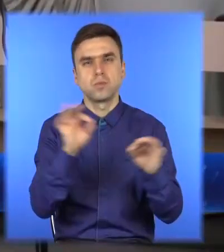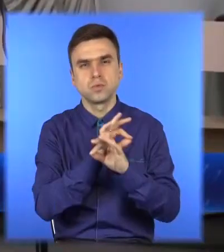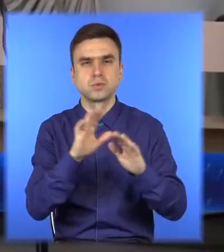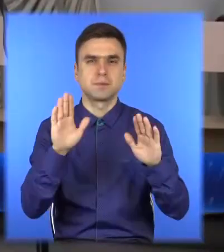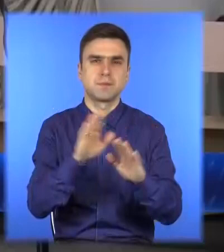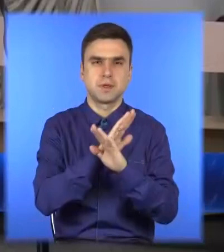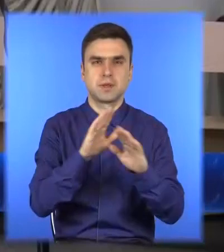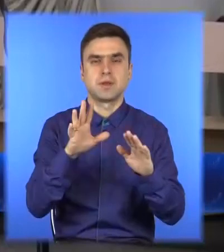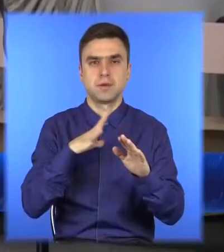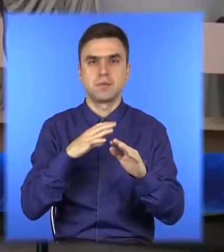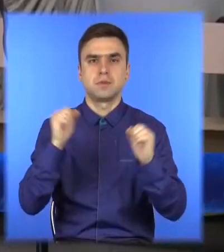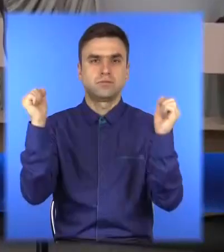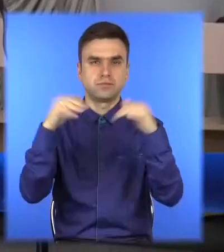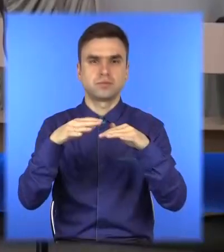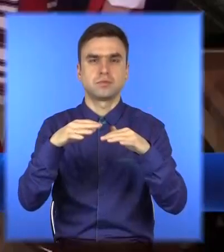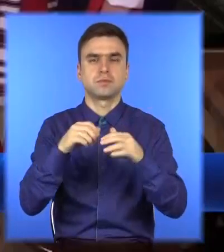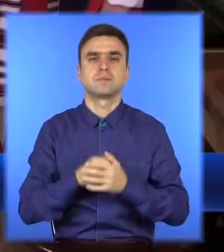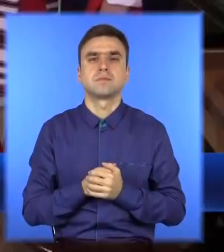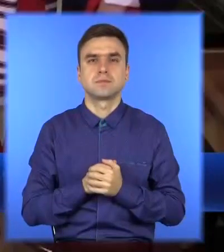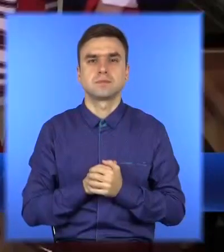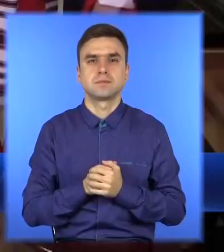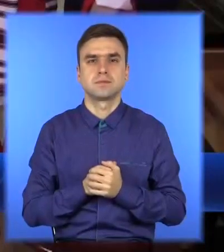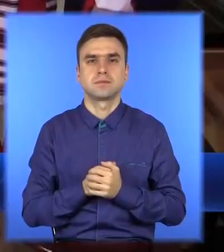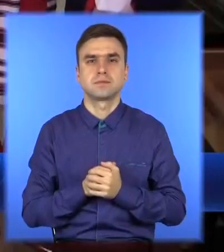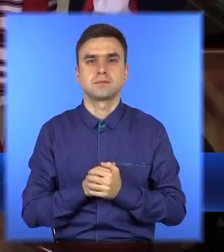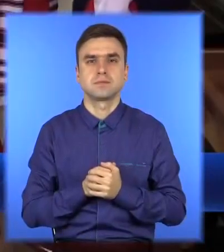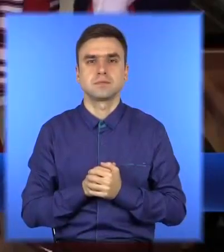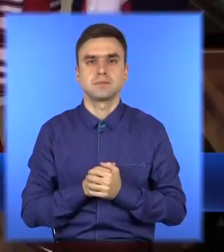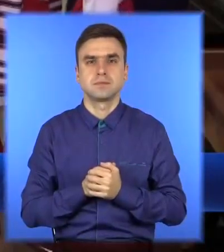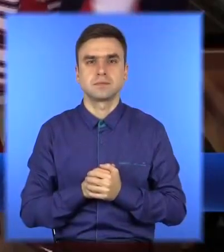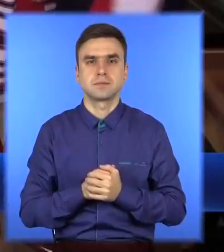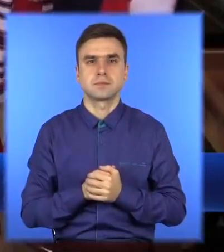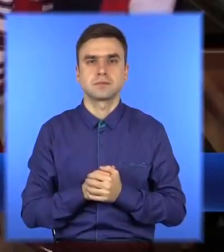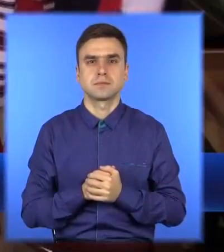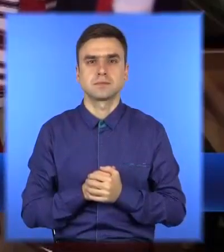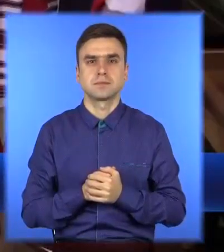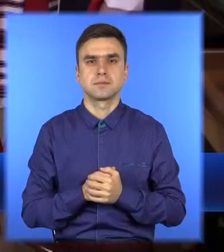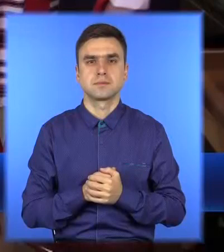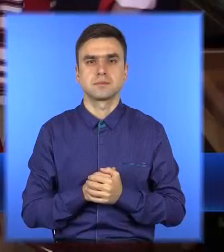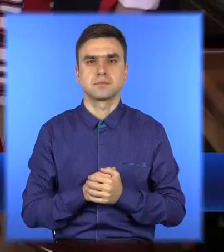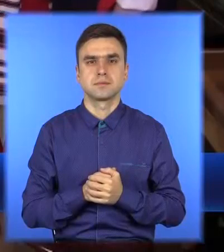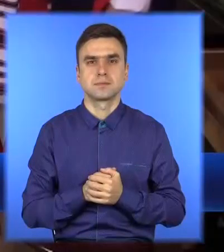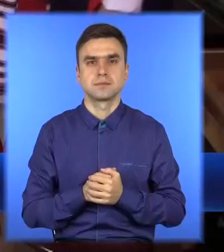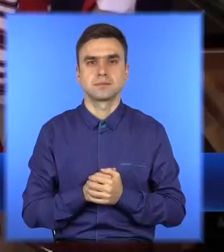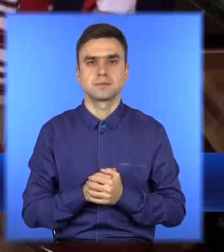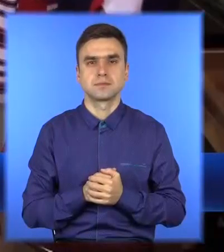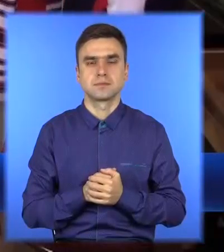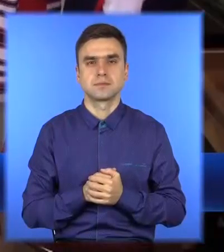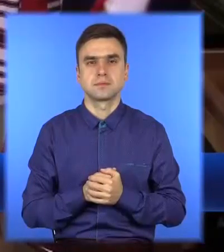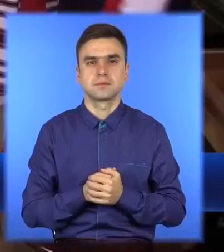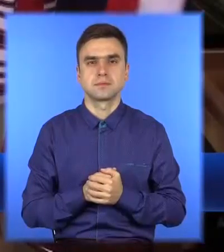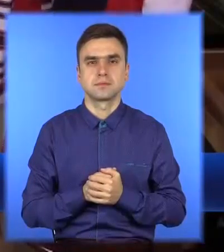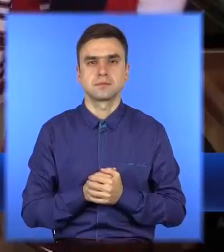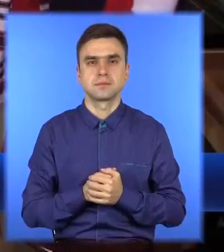школі мистецтв провели народний концерт. Верший міський наше є, мов'я